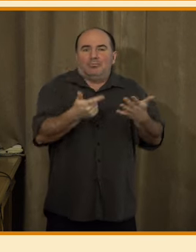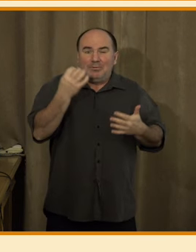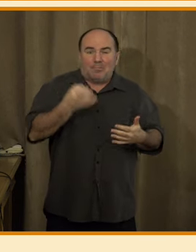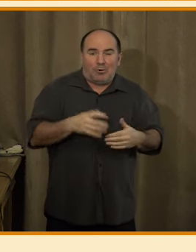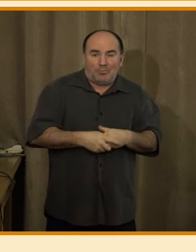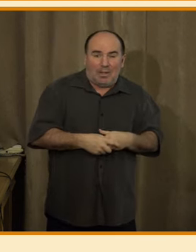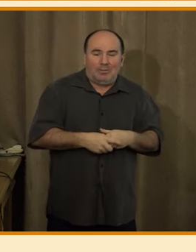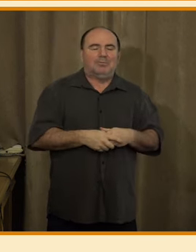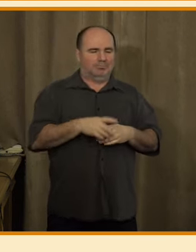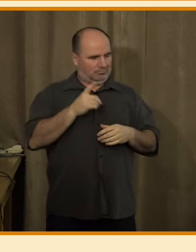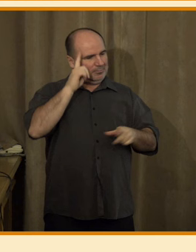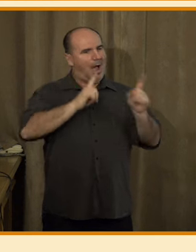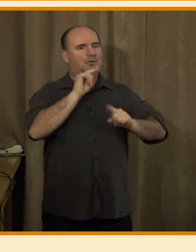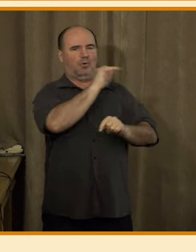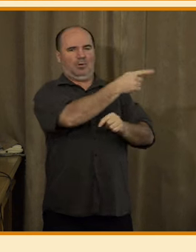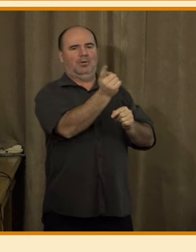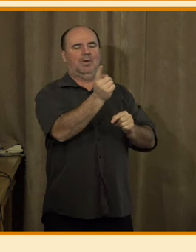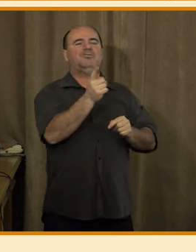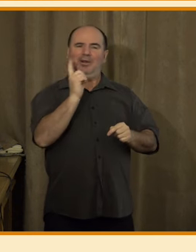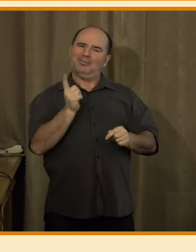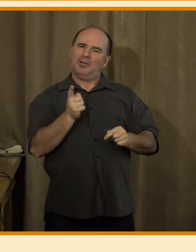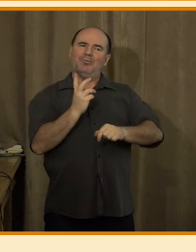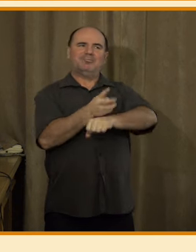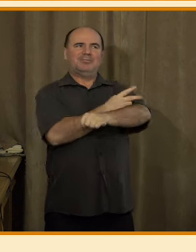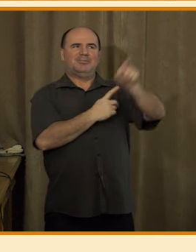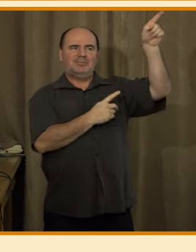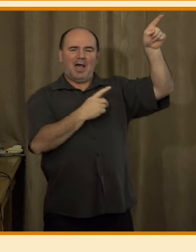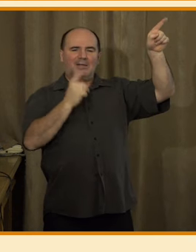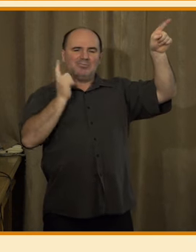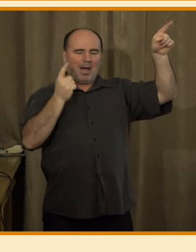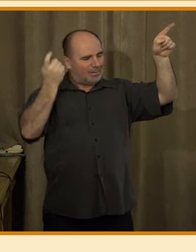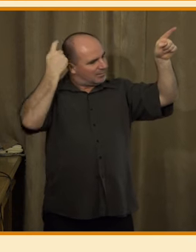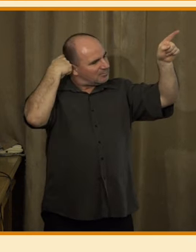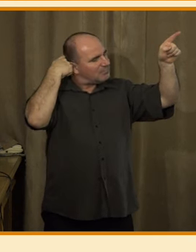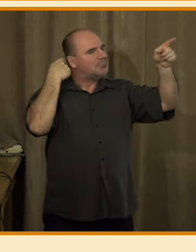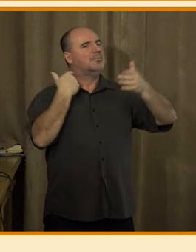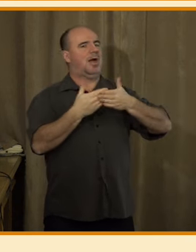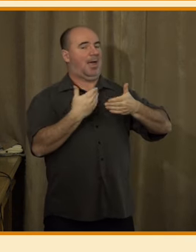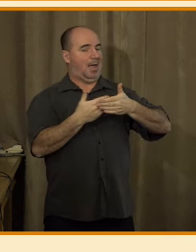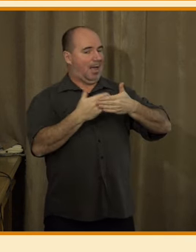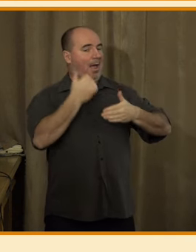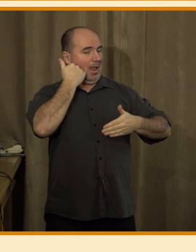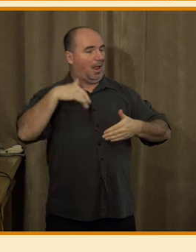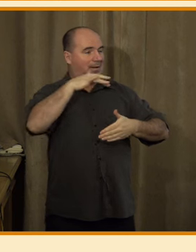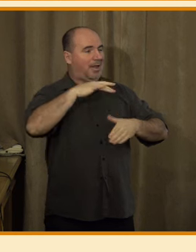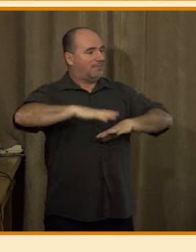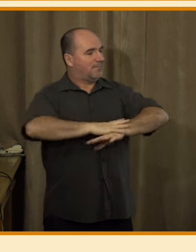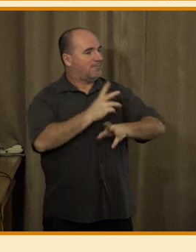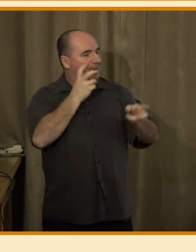státní zprávu řekněme varující a lidé skutečně vnímají, že